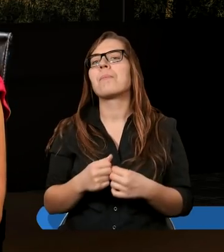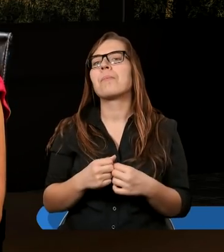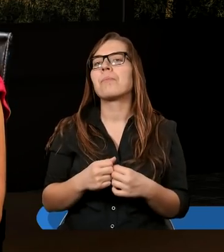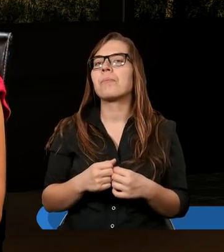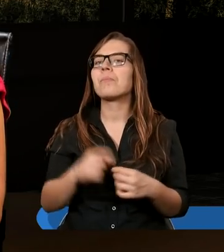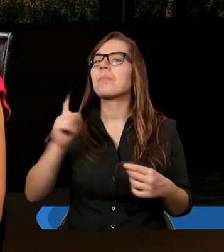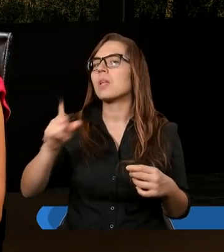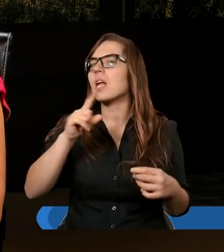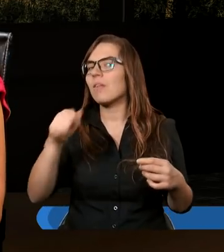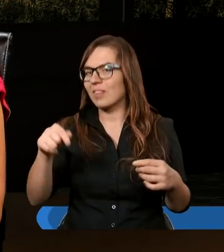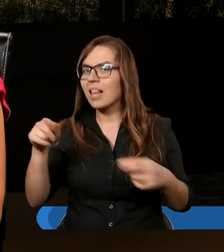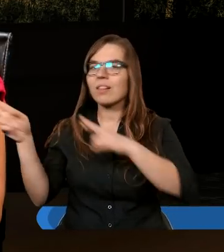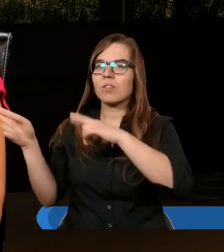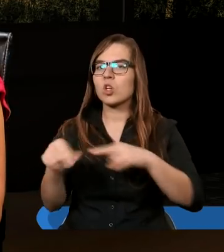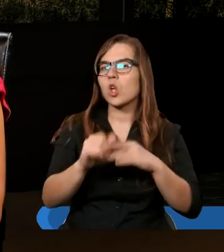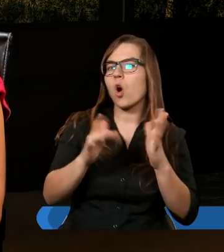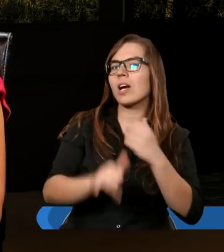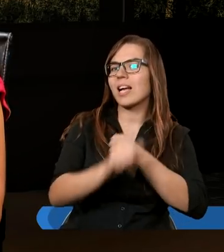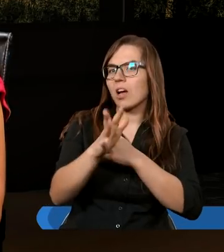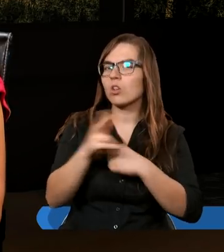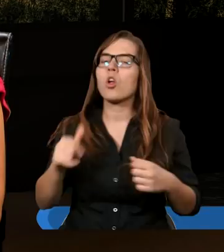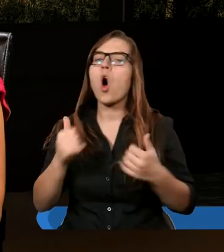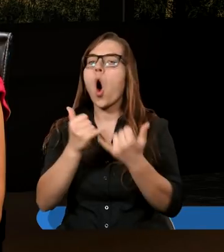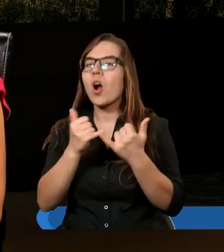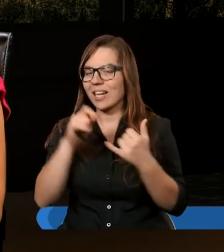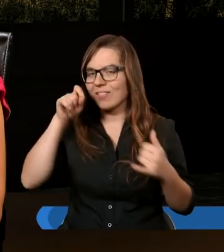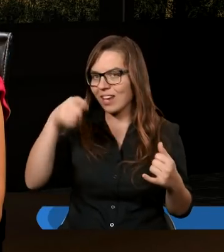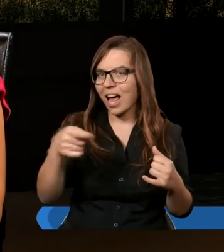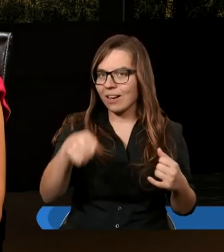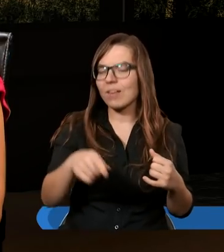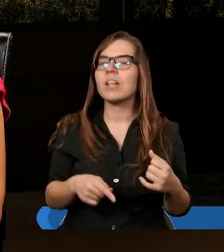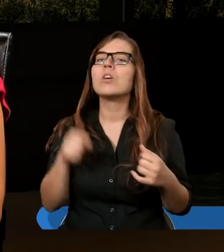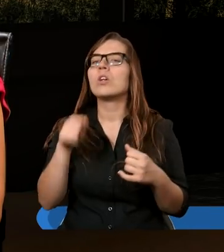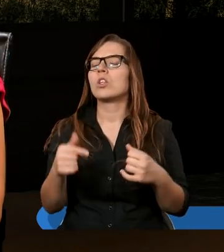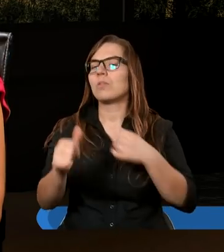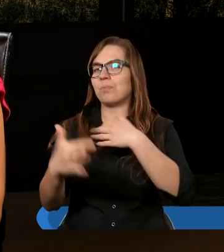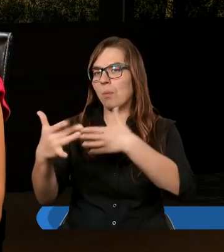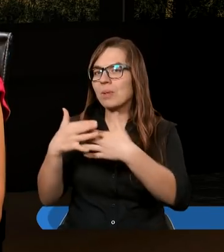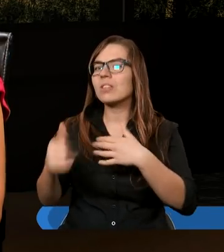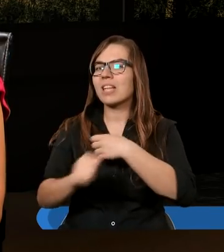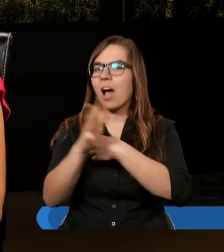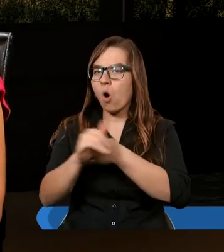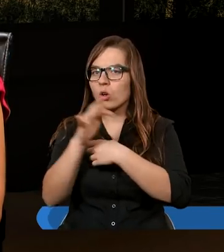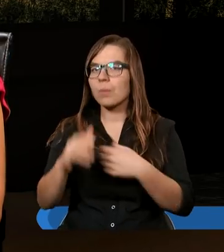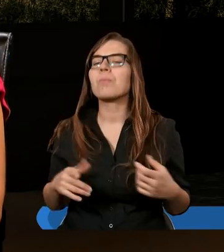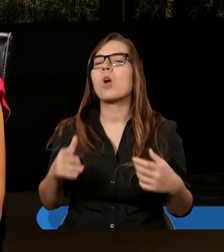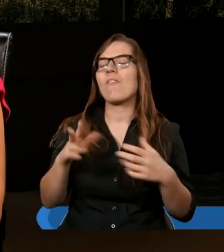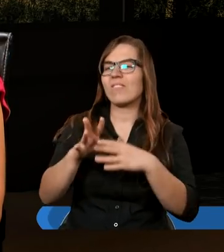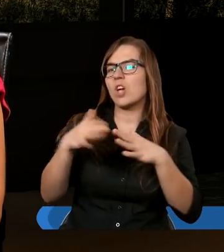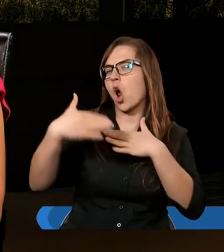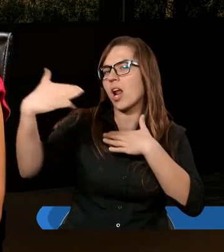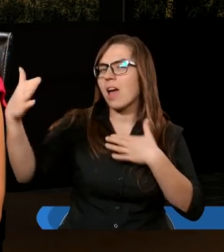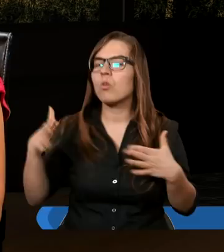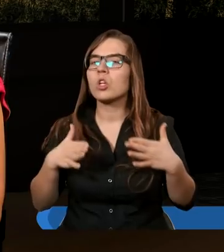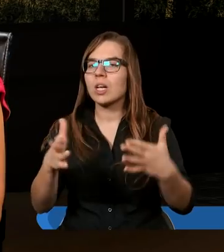Wtedy powrócili do Jerozolimy z góry zwanej Oliwną, która leży w pobliżu Jerozolimy, w odległości